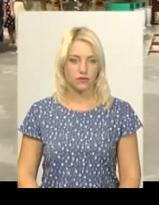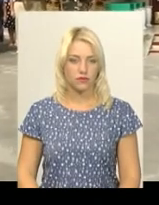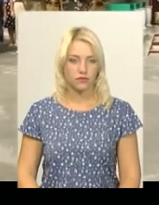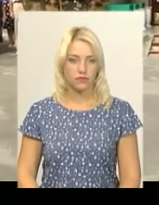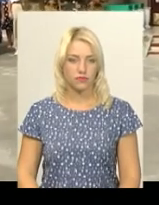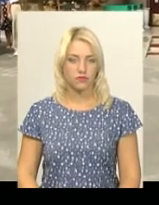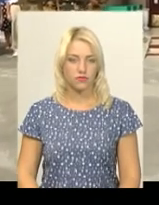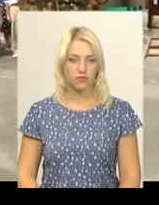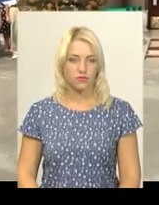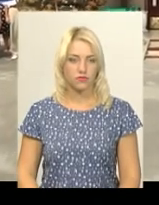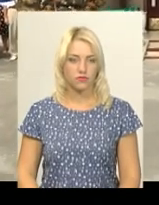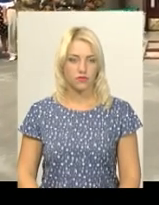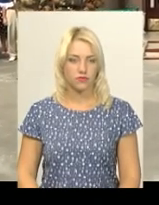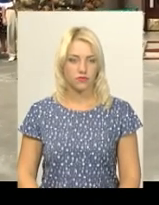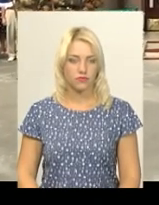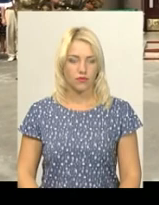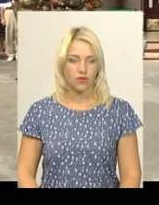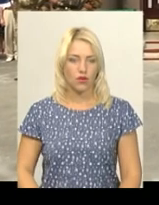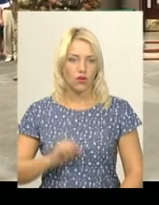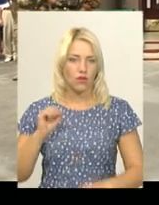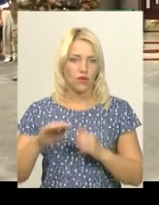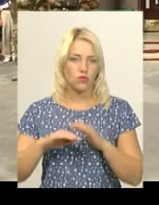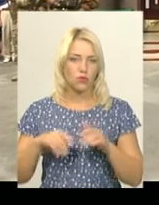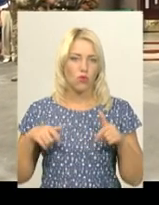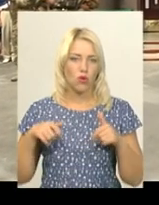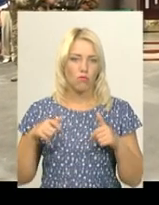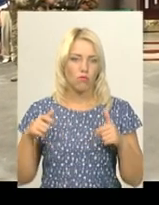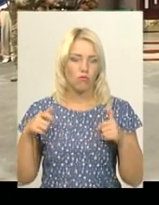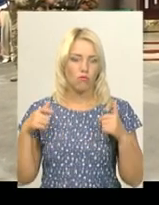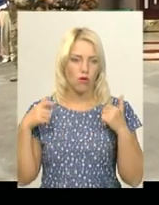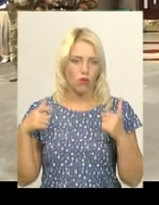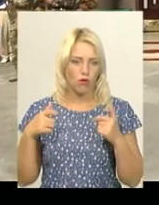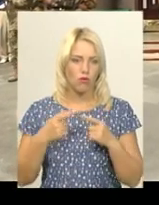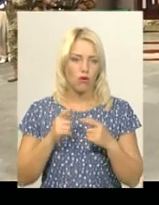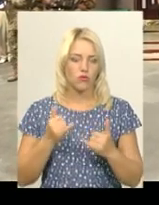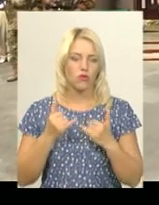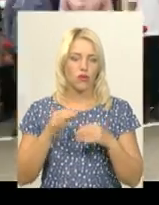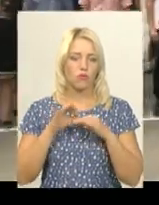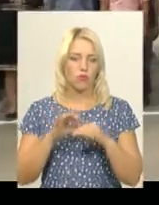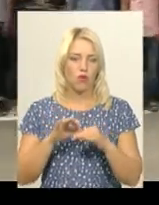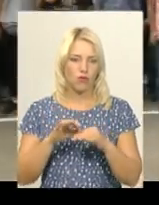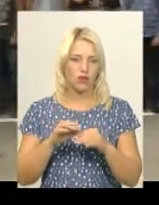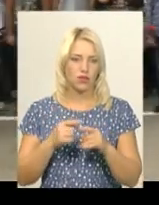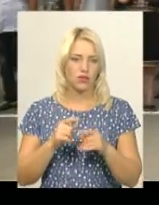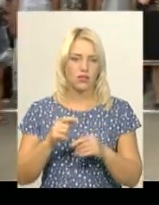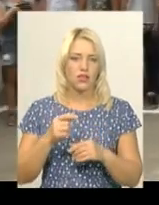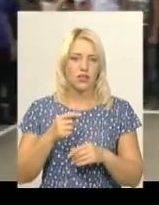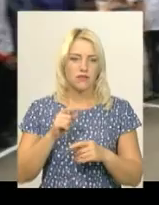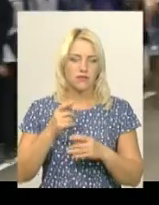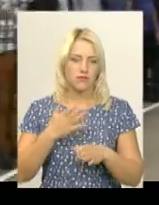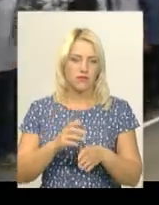Товарі полковнику, для проведення врачистого зібрання училища вишікування. Музика